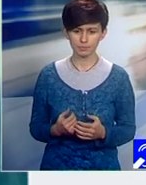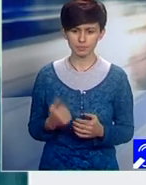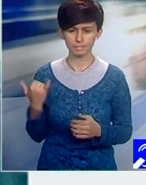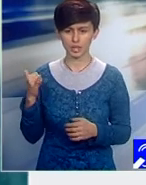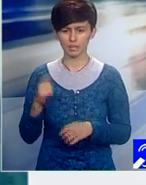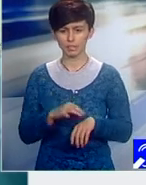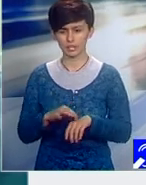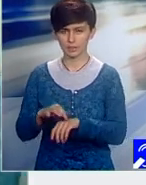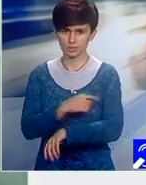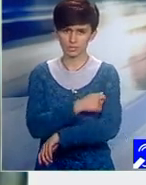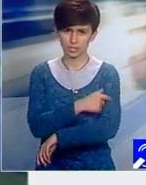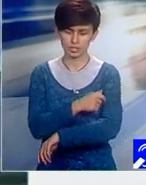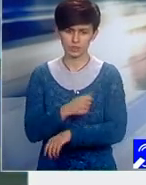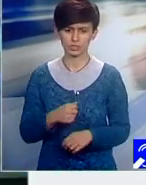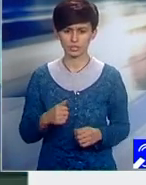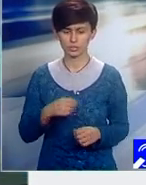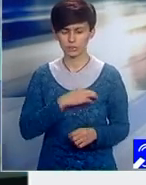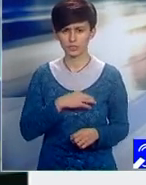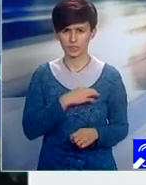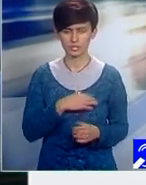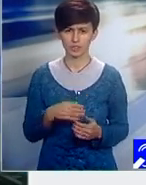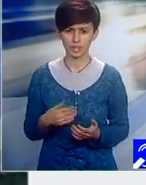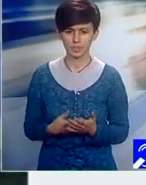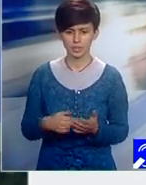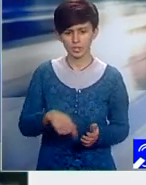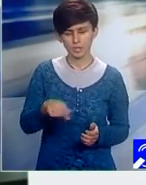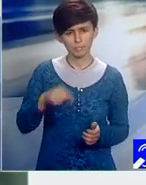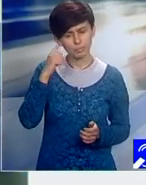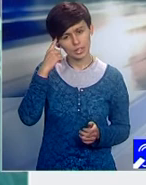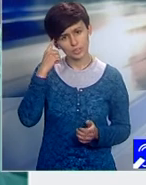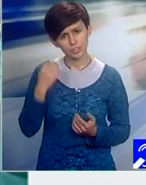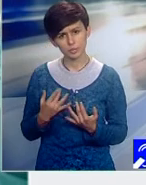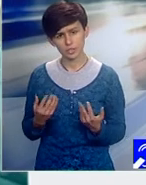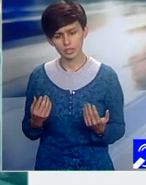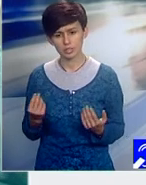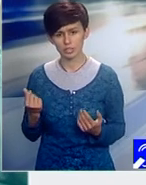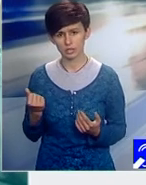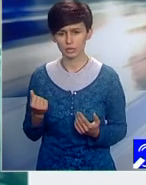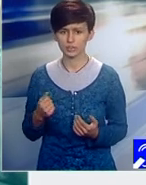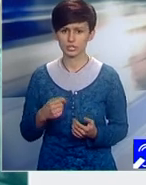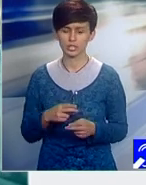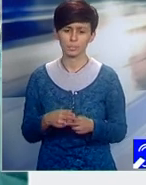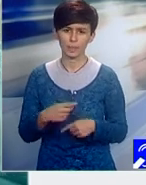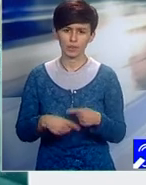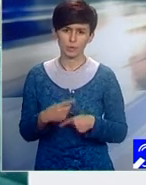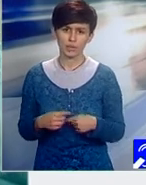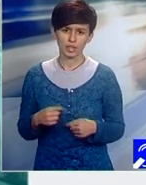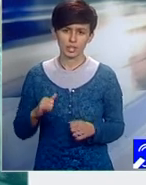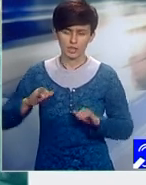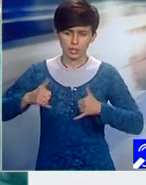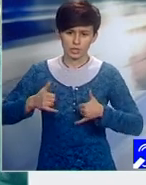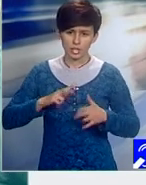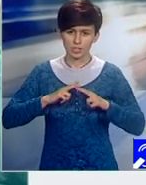cauza că noi considerăm că totuși noi știm ce înseamnă o boală, cât costă o boală, că un caz mai grav costă mai mult și trebuie căutați bani.